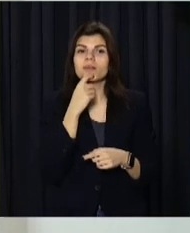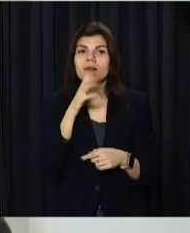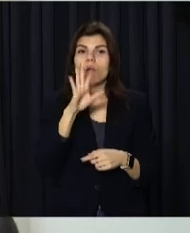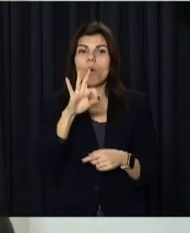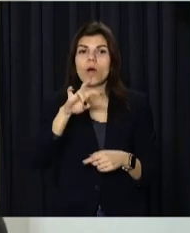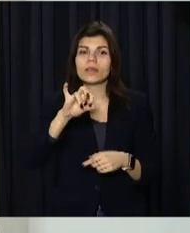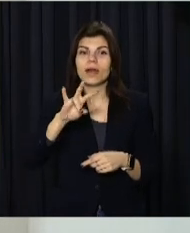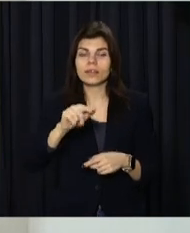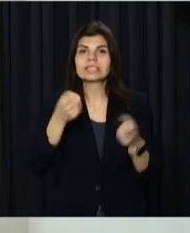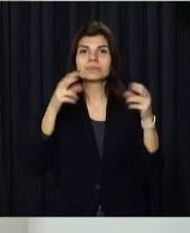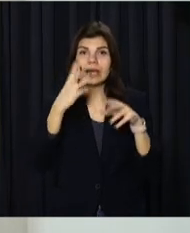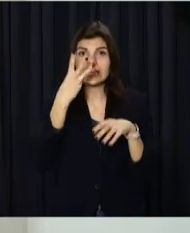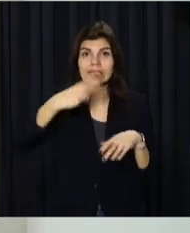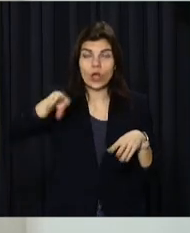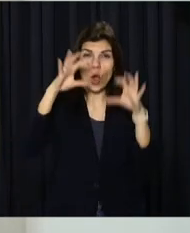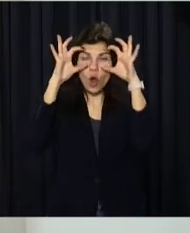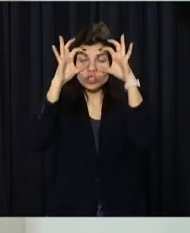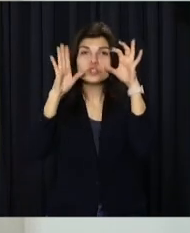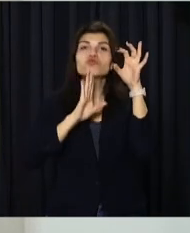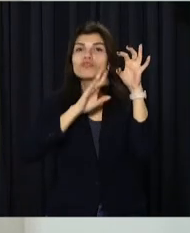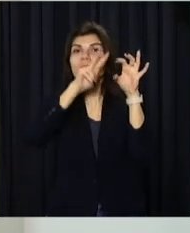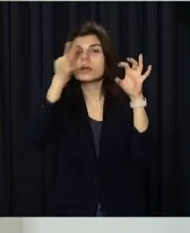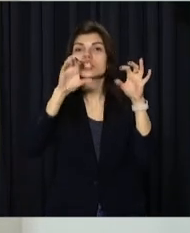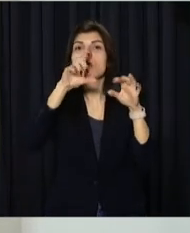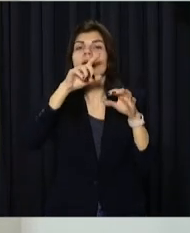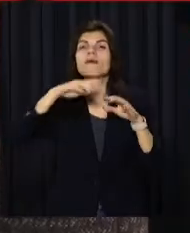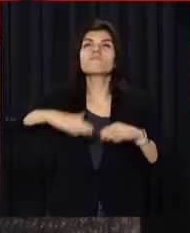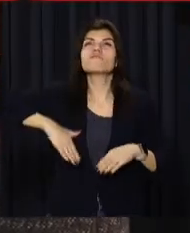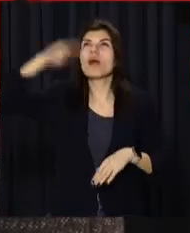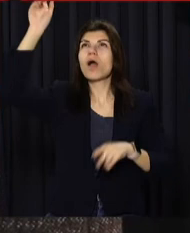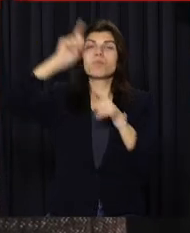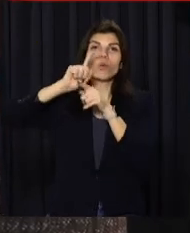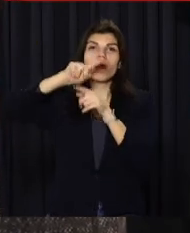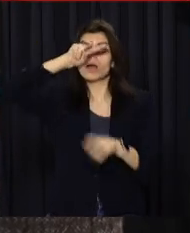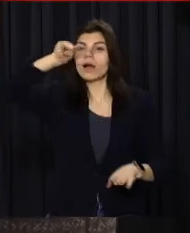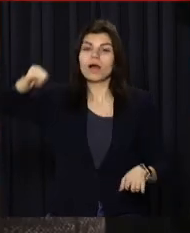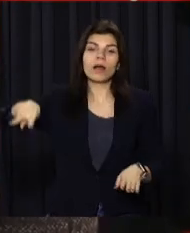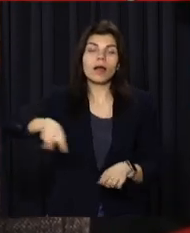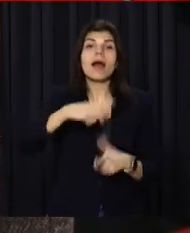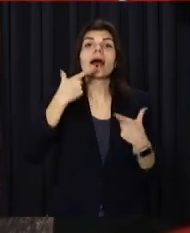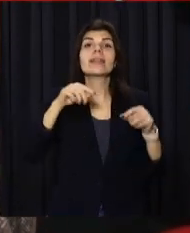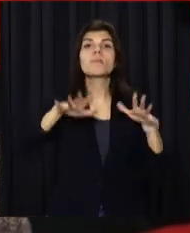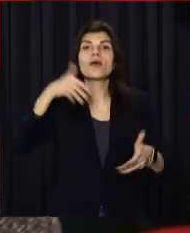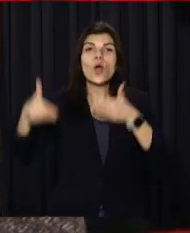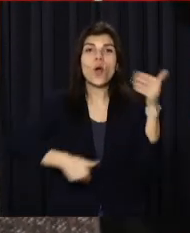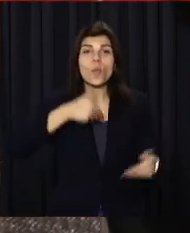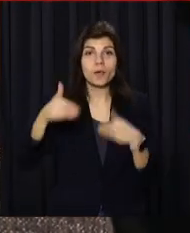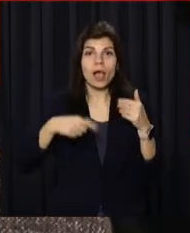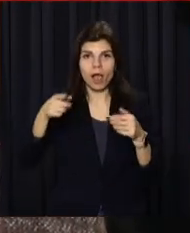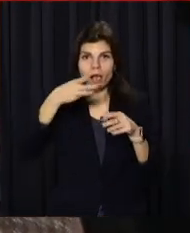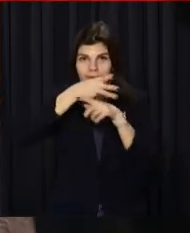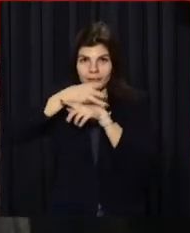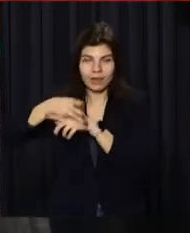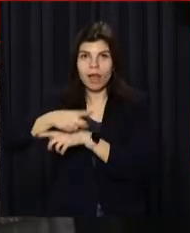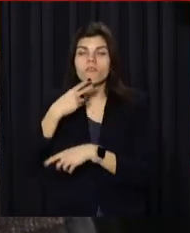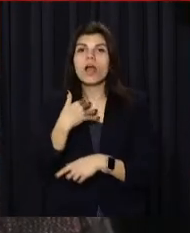допомогою спеціальних 3D-окулярів, жінка побачила з висоти пташиного польоту ті місця, де проводили археологічні розкопки. Каже,